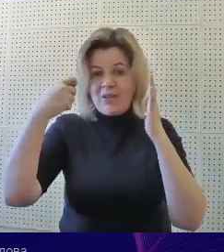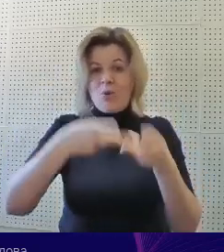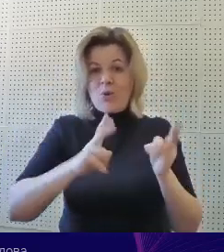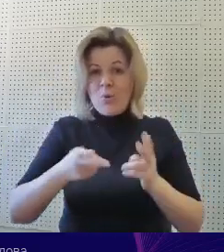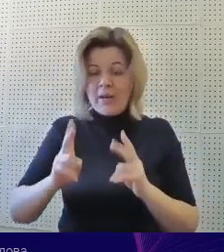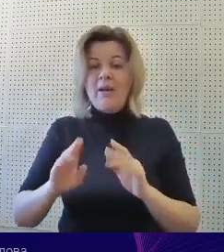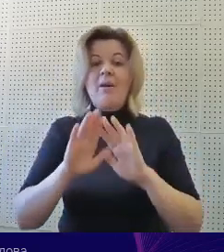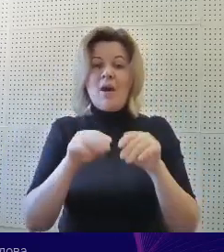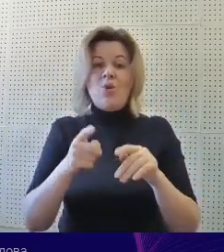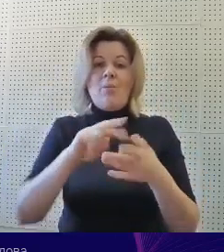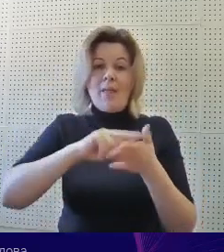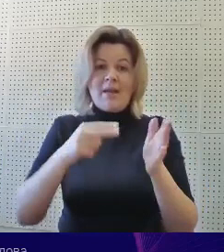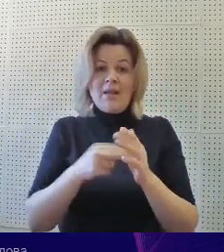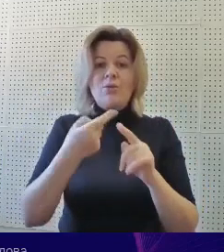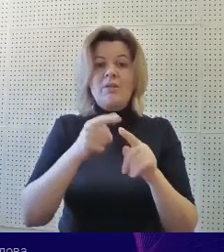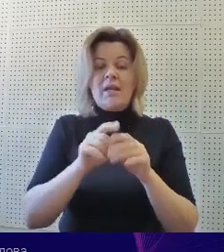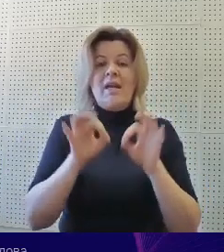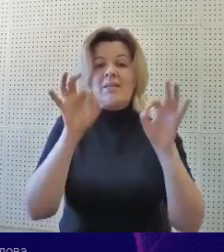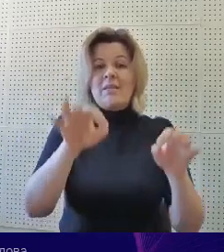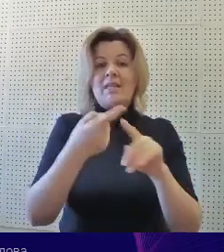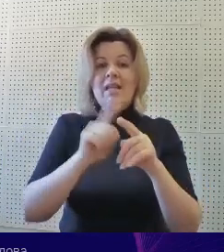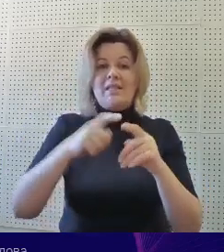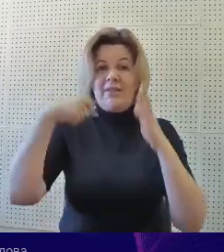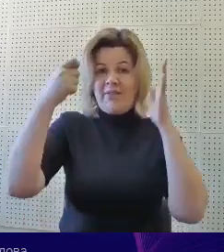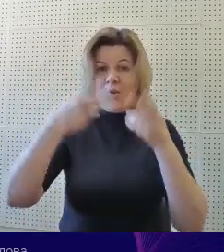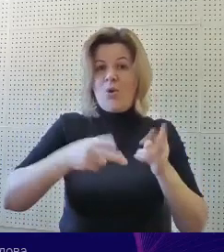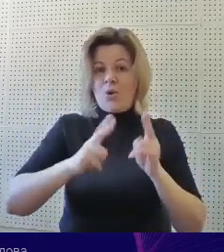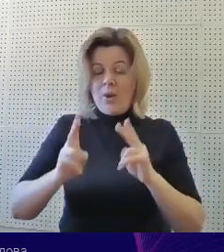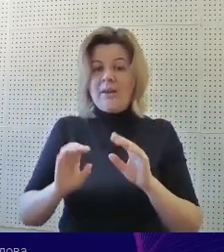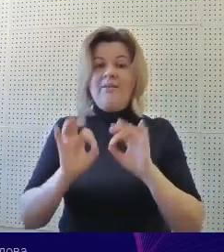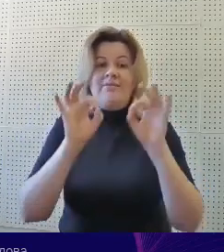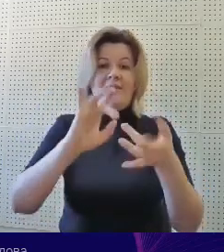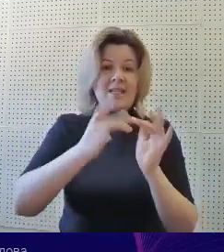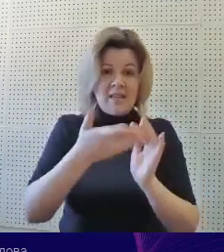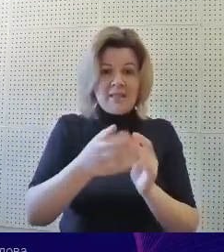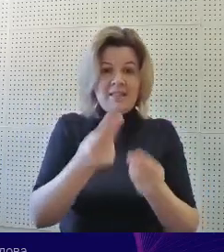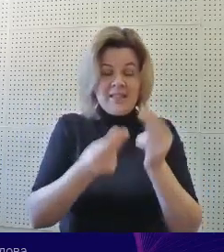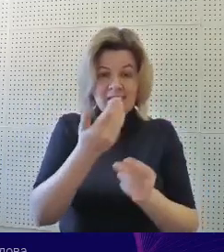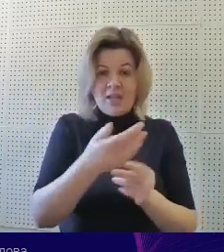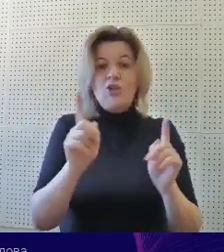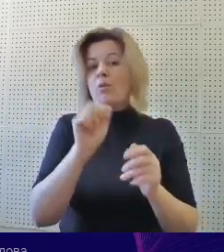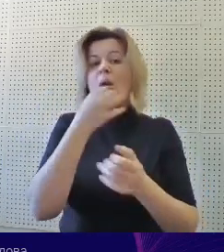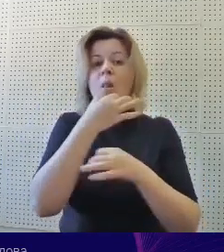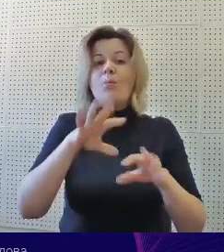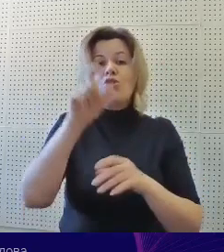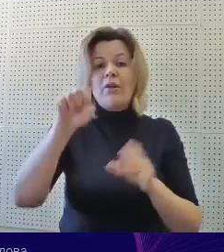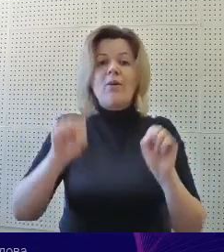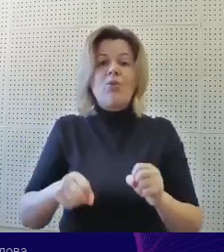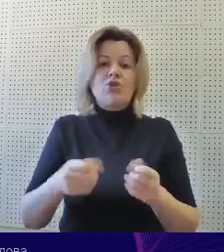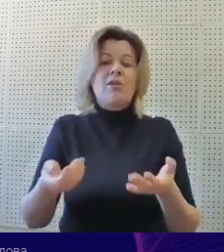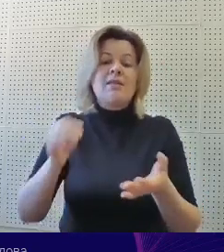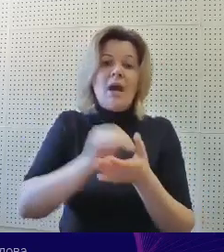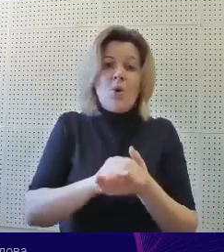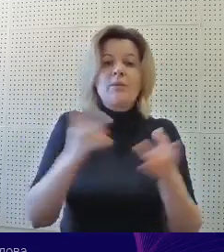видеоролики на сайте игры, чтобы каждый человек, желающий мог ознакомиться с необходимыми для выбранной профессии